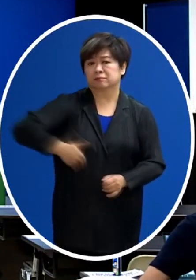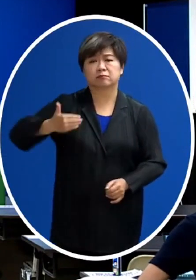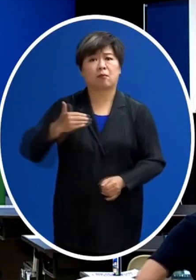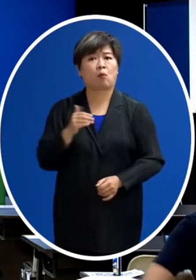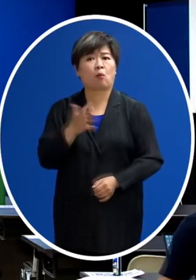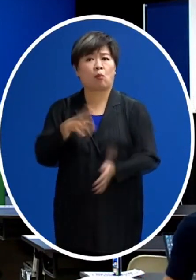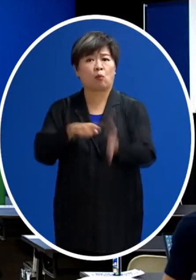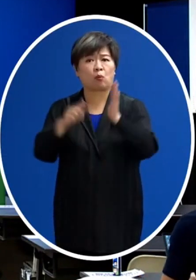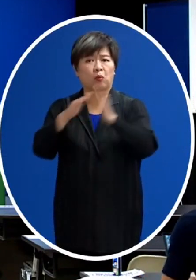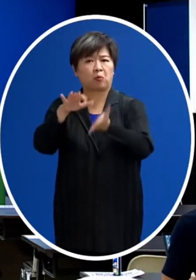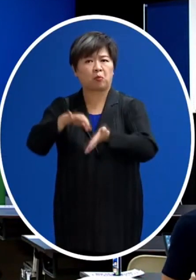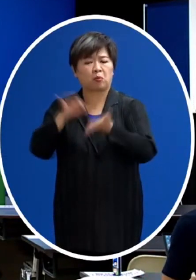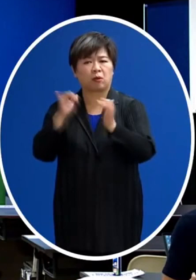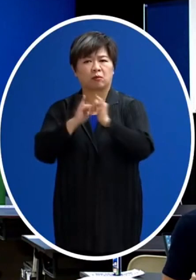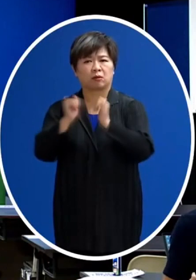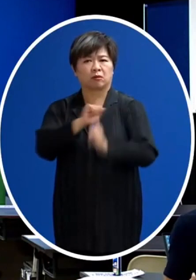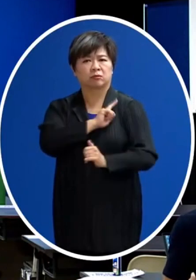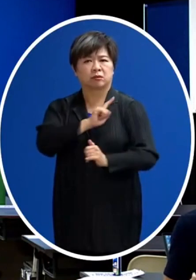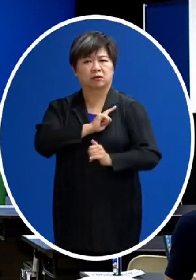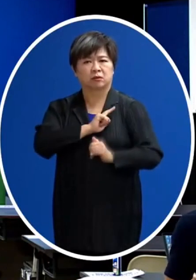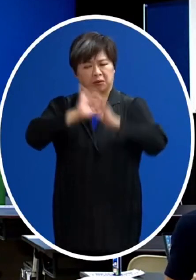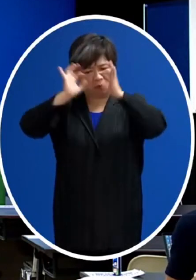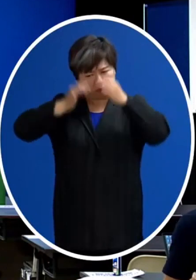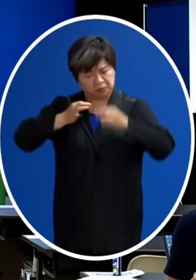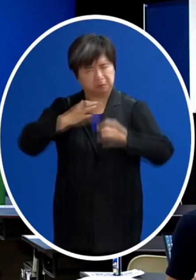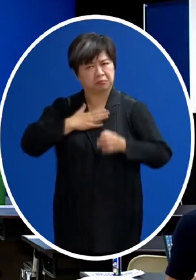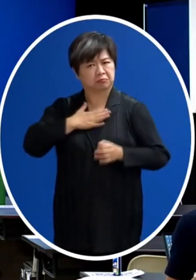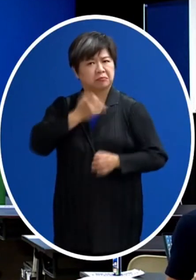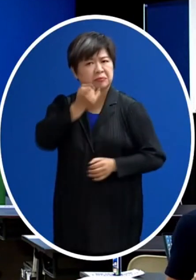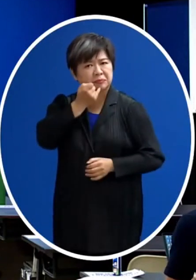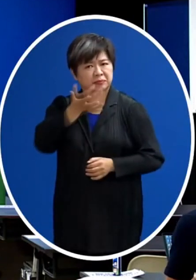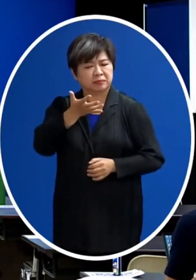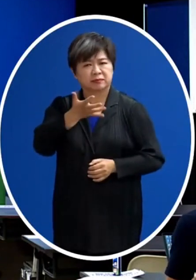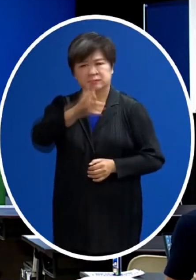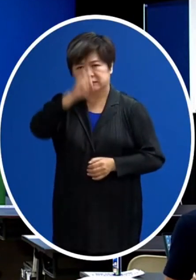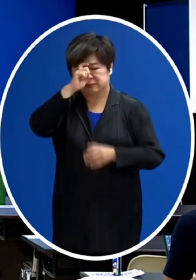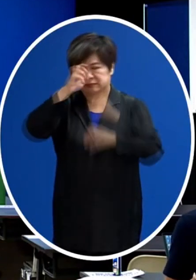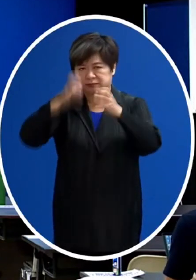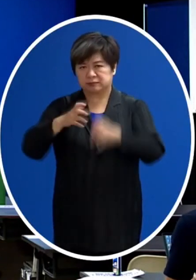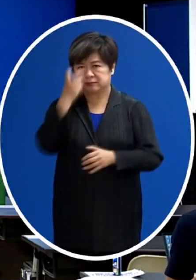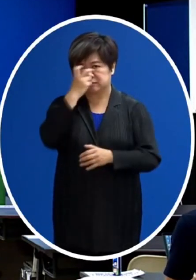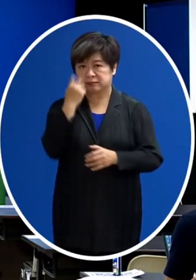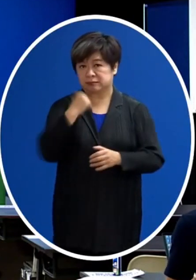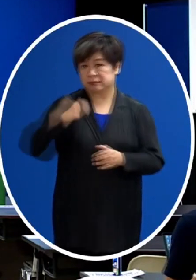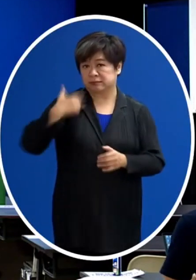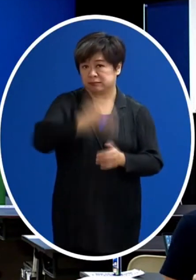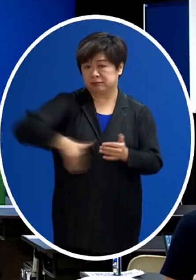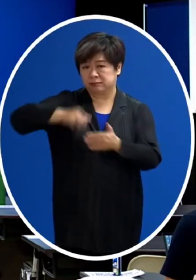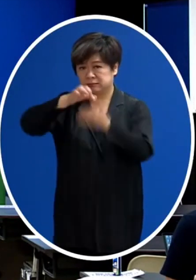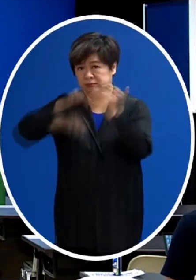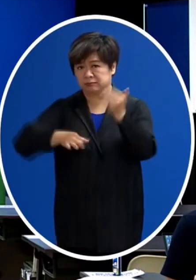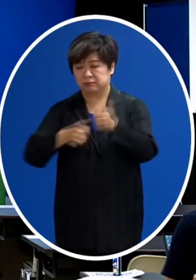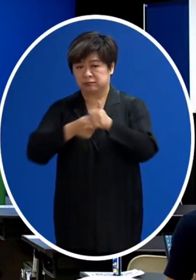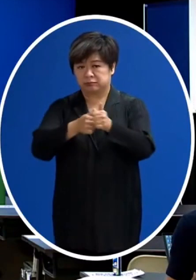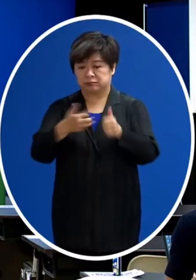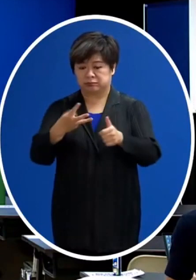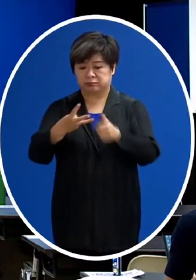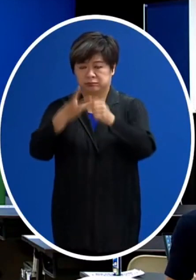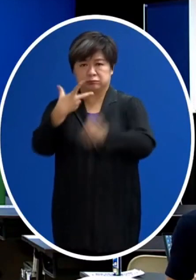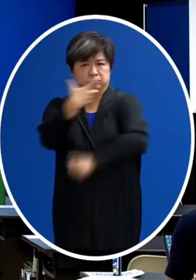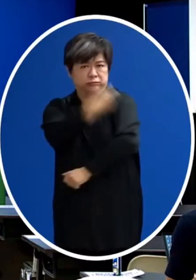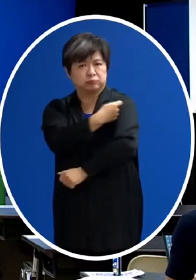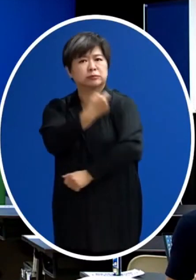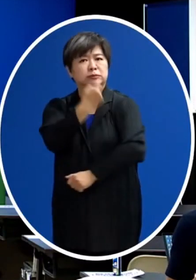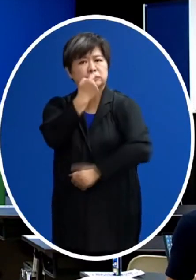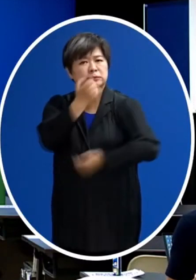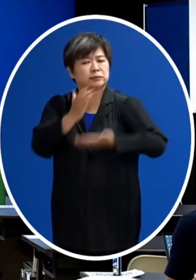家認為民眾有資的權利 建議中央建立檢驗抗體的標準也作為追加第三劑疫苗的考量